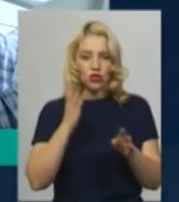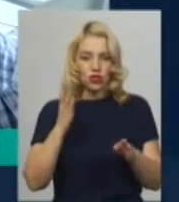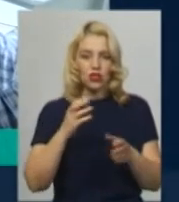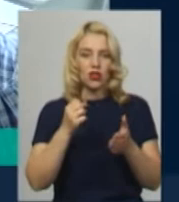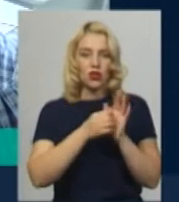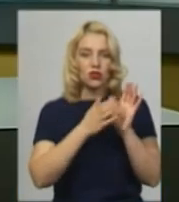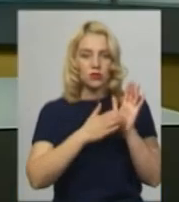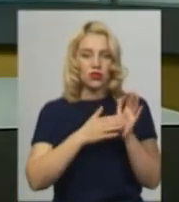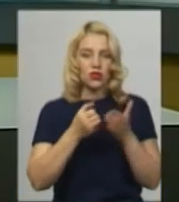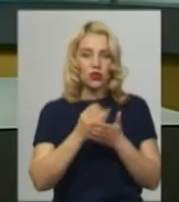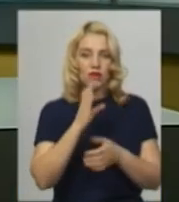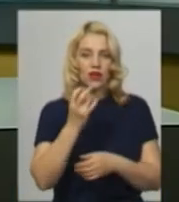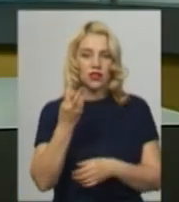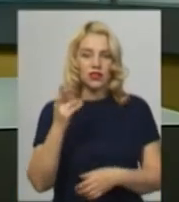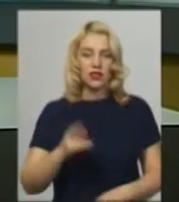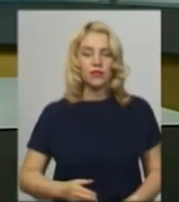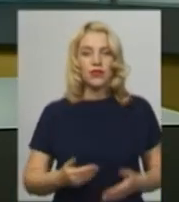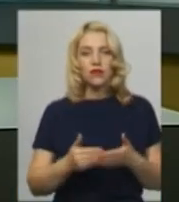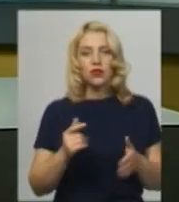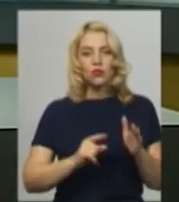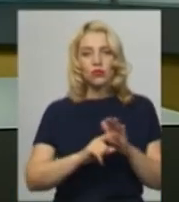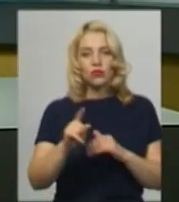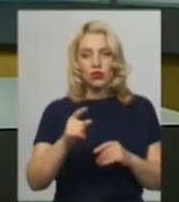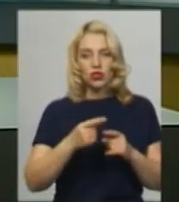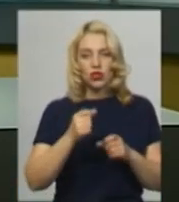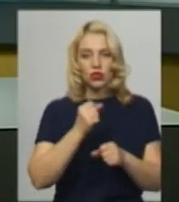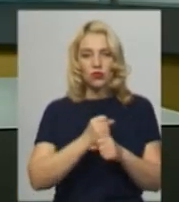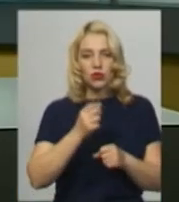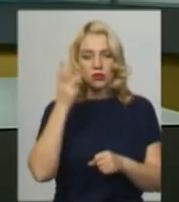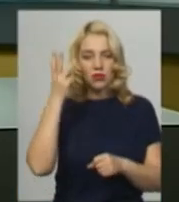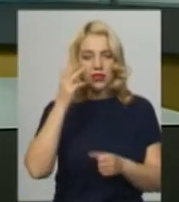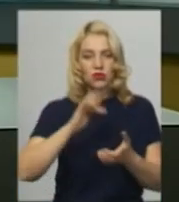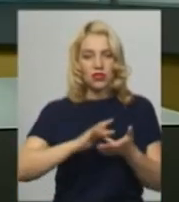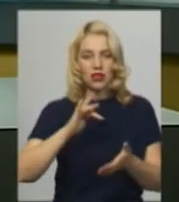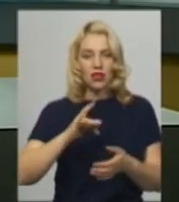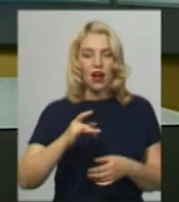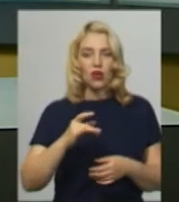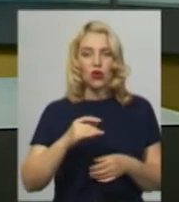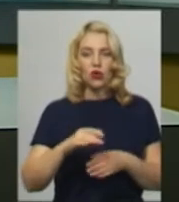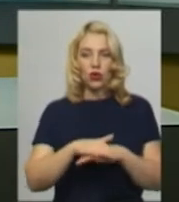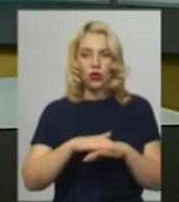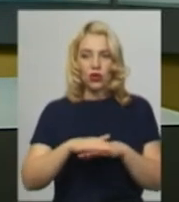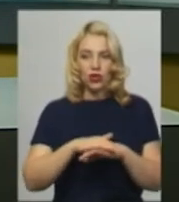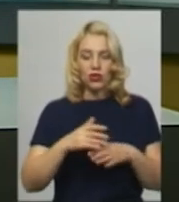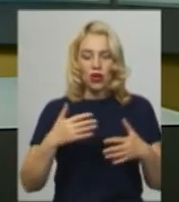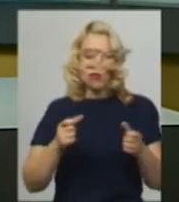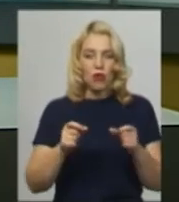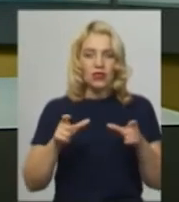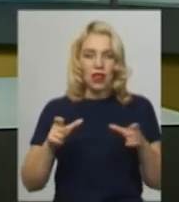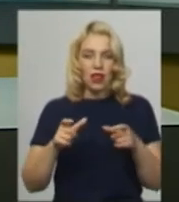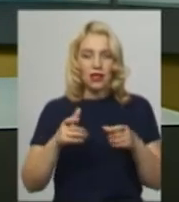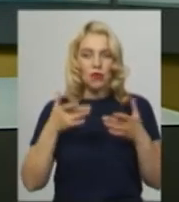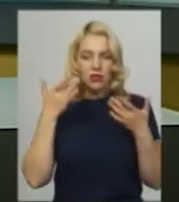Музика Від початку роботи Хмельницького центрального ринку з пославленням карантину 14 підприємців